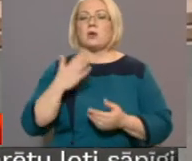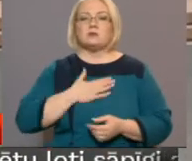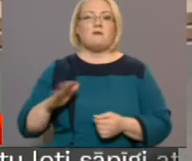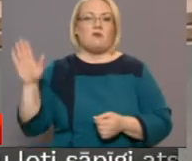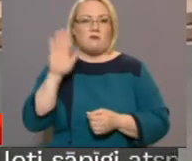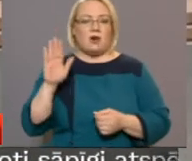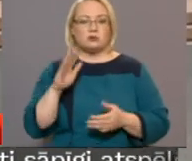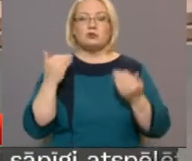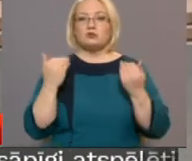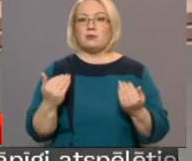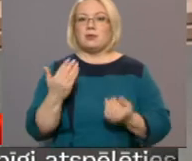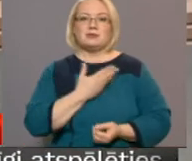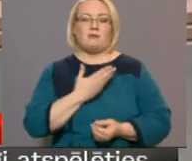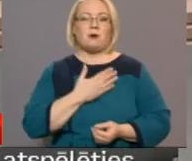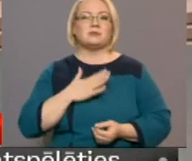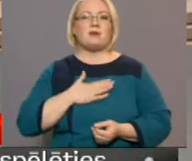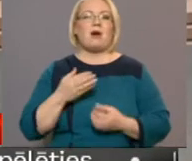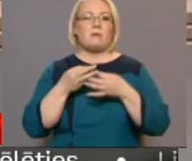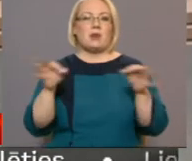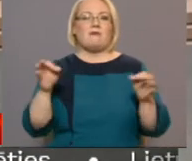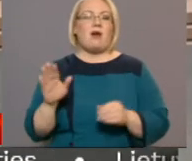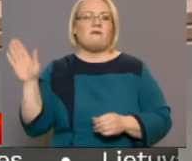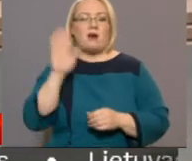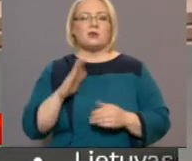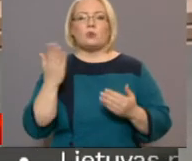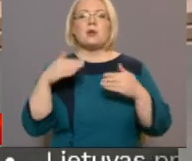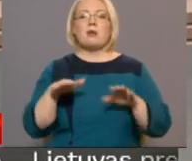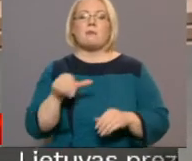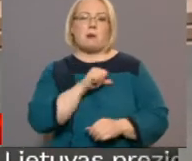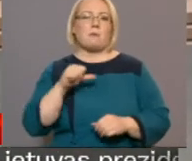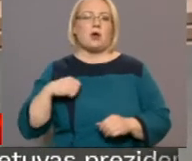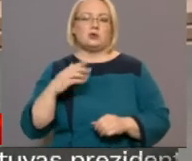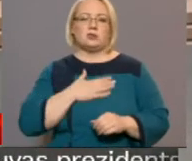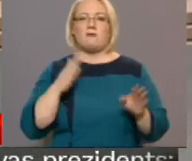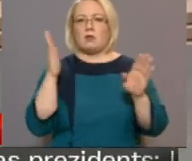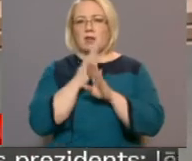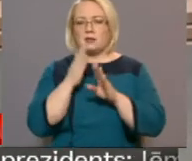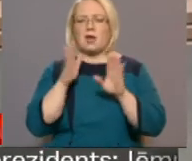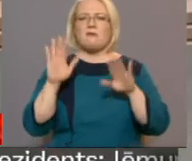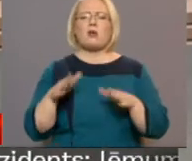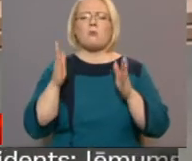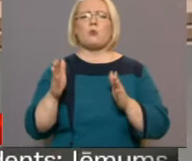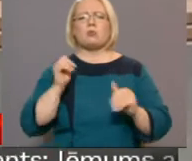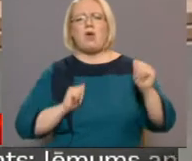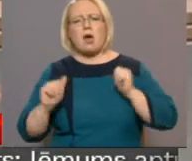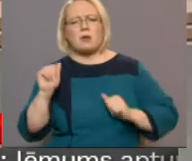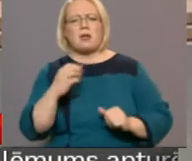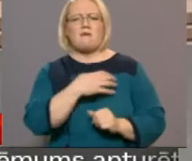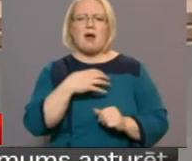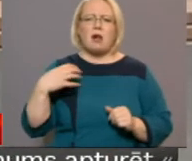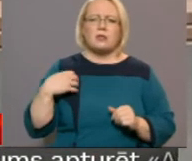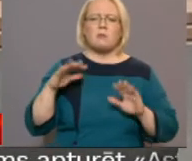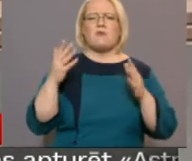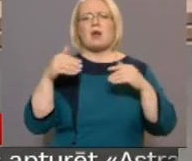dzīvojam savā brīvā valstī, kur mēs paši lemjām savu liktienu. Mēs varam būt neapmierināta valdība vai ar